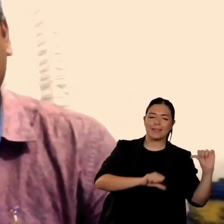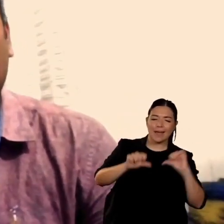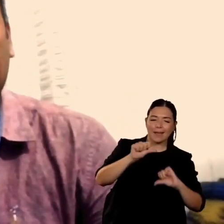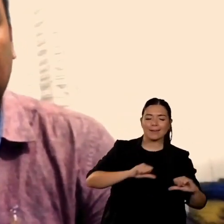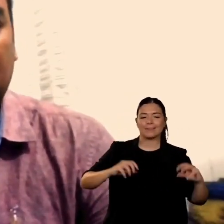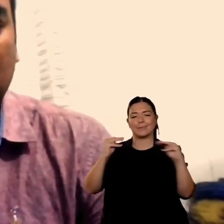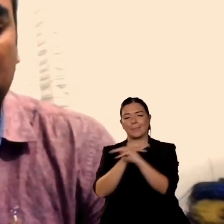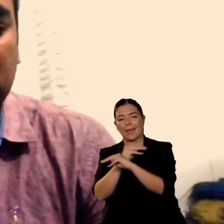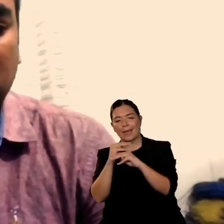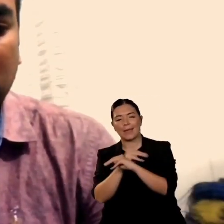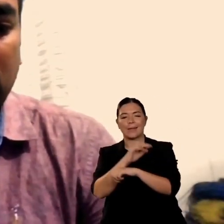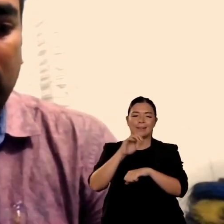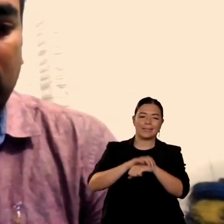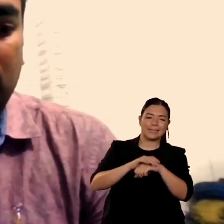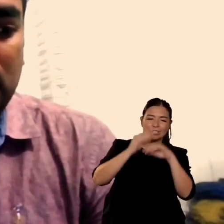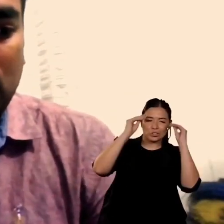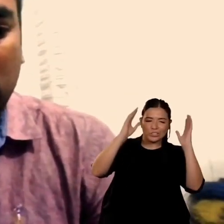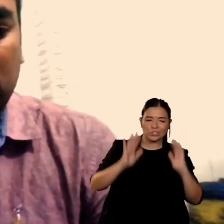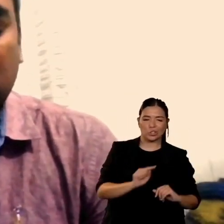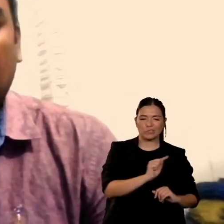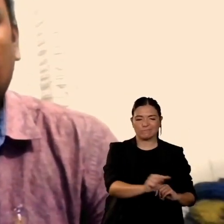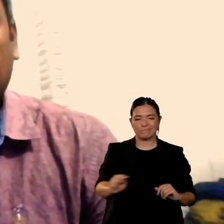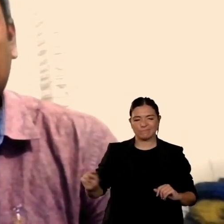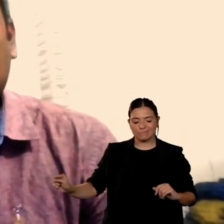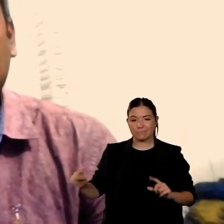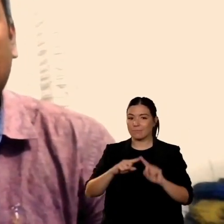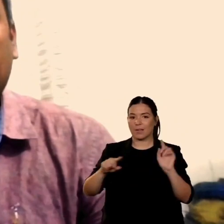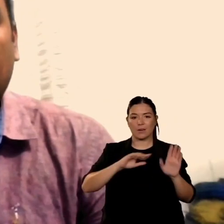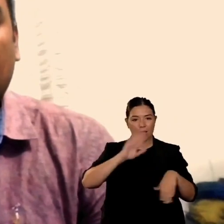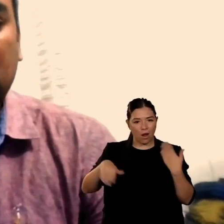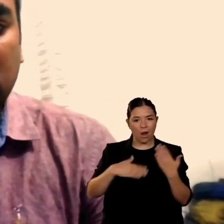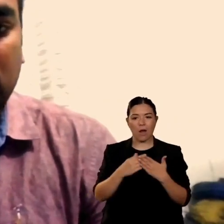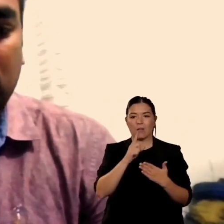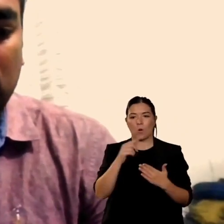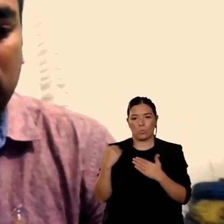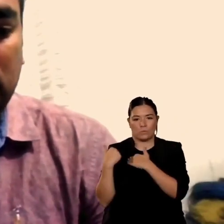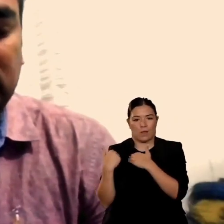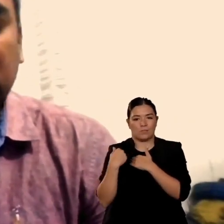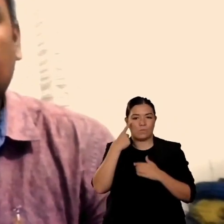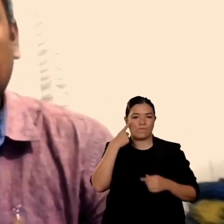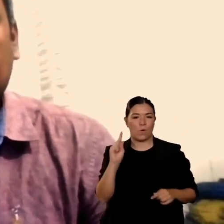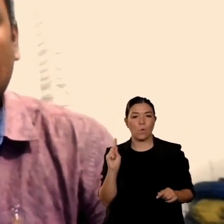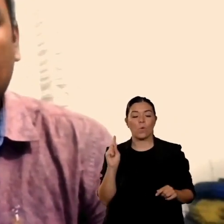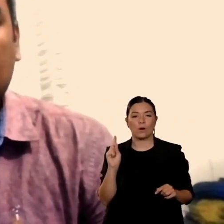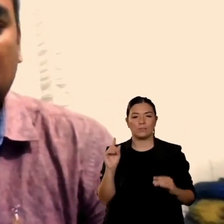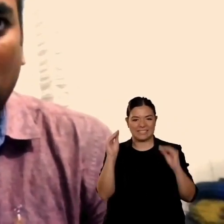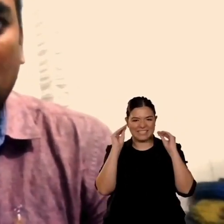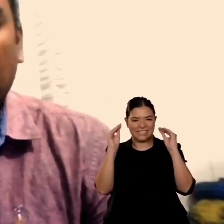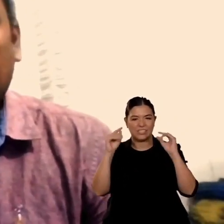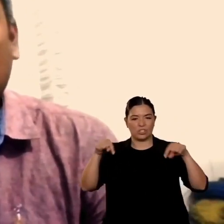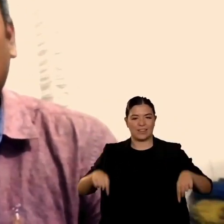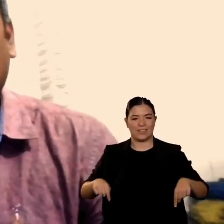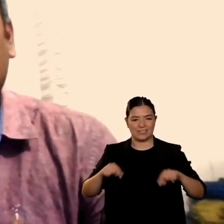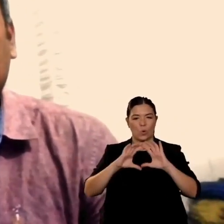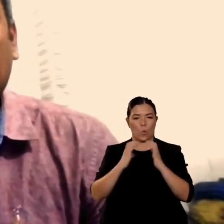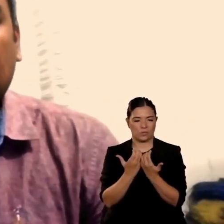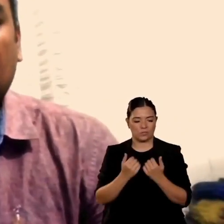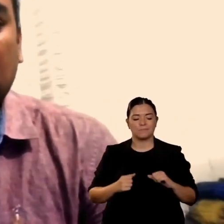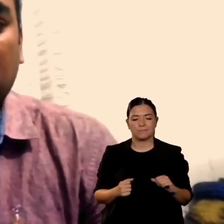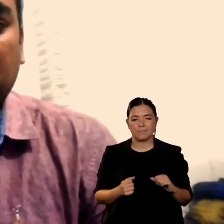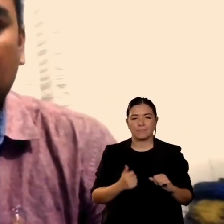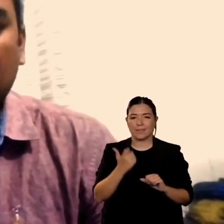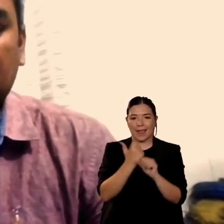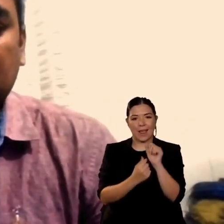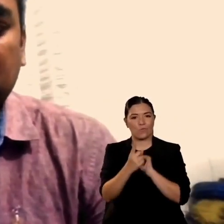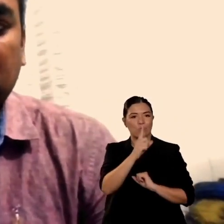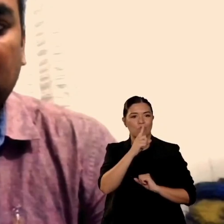sono stati molto riconoscenti che questo sia stato tradotto perché molti studenti di terza quarta non